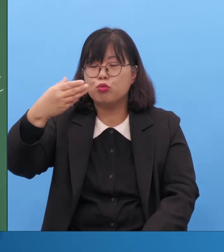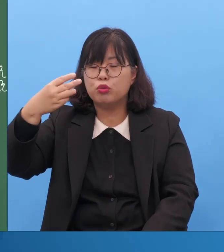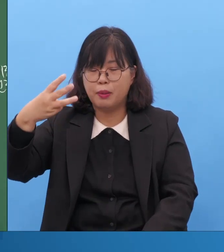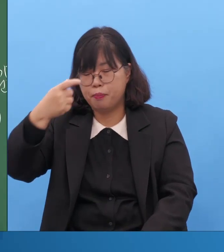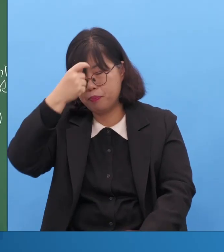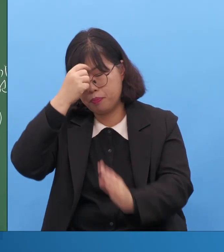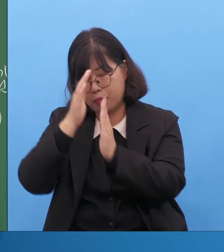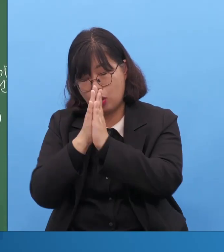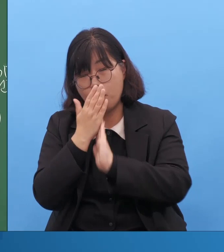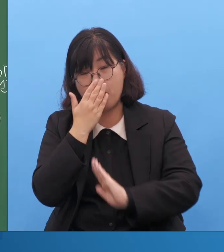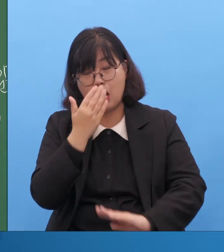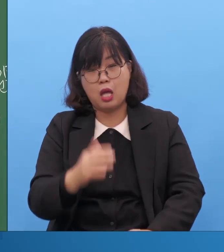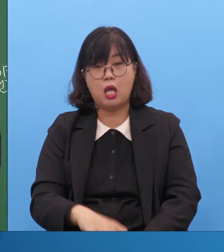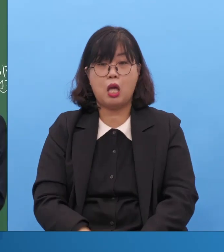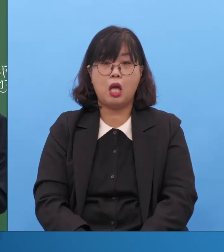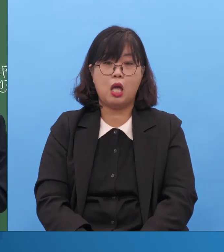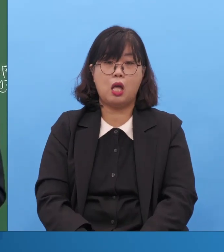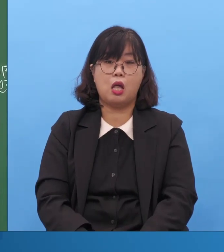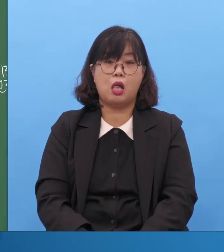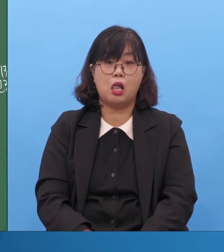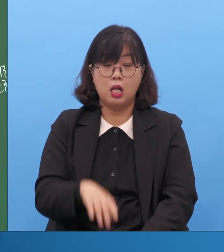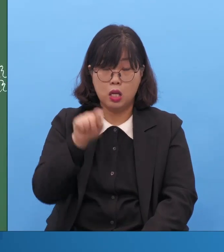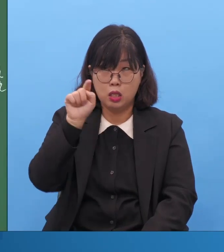전도현장에 나타나는 것이죠.